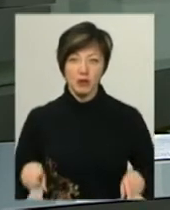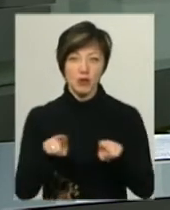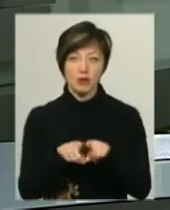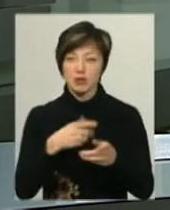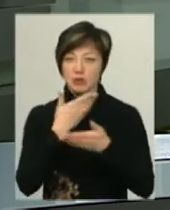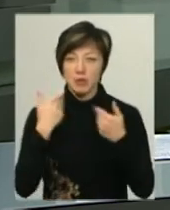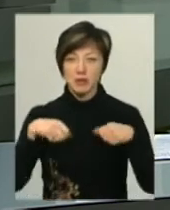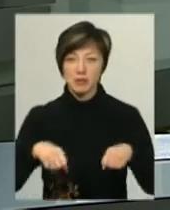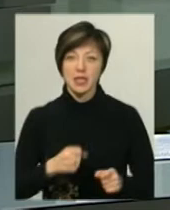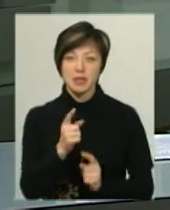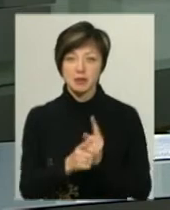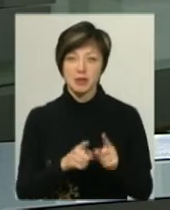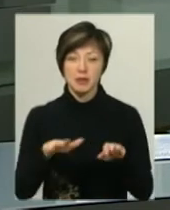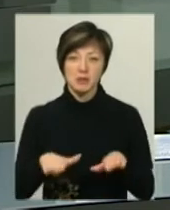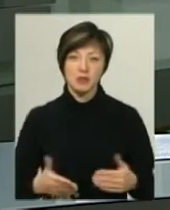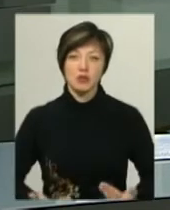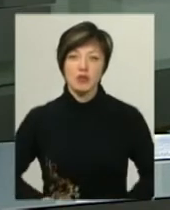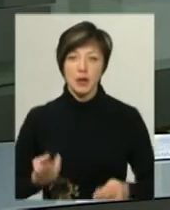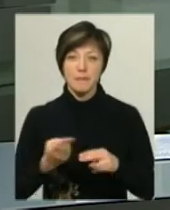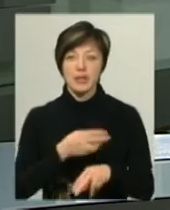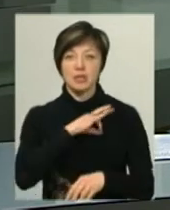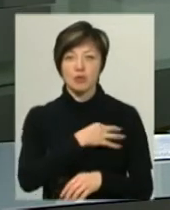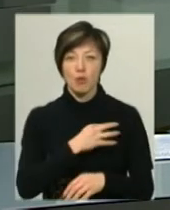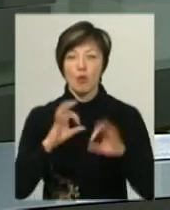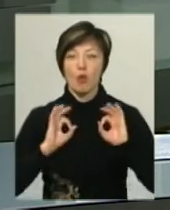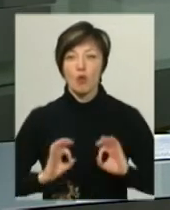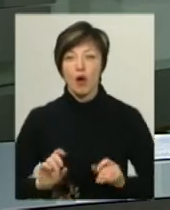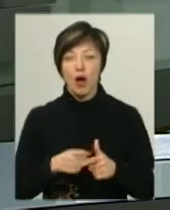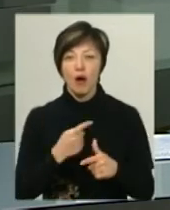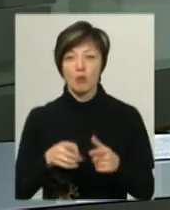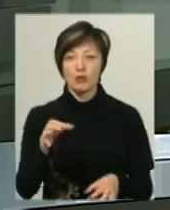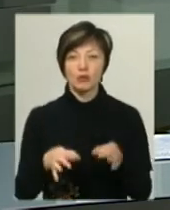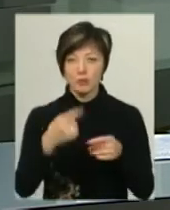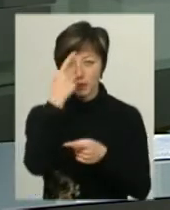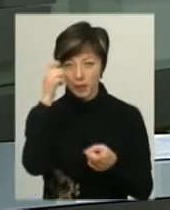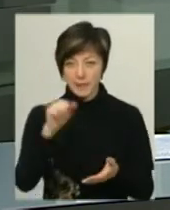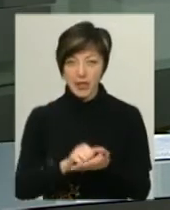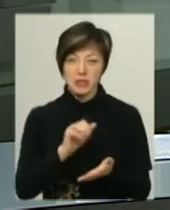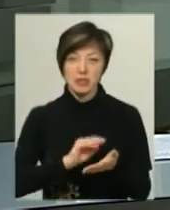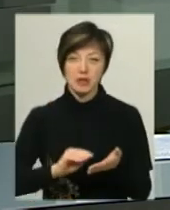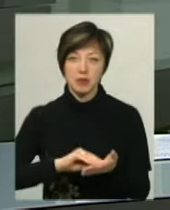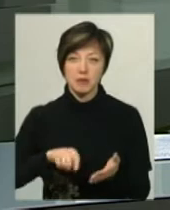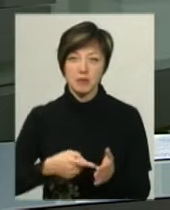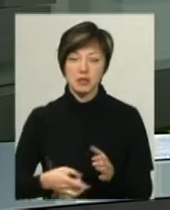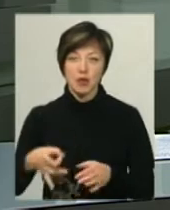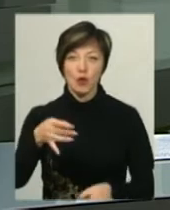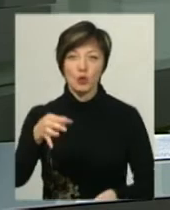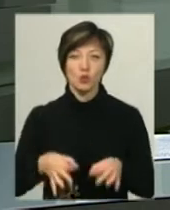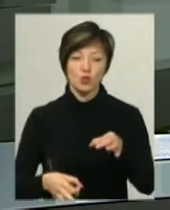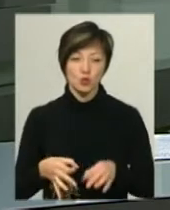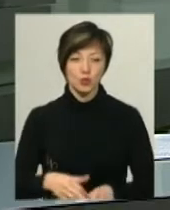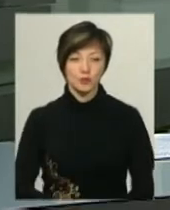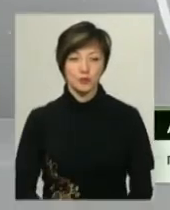матиме права змінювати місце проживання без слідчого прокурора або суду. Про це повідомила прессекретар Хмельницького міськрайонного суду Алла